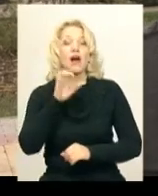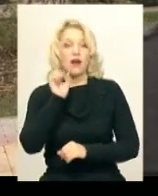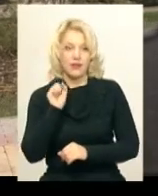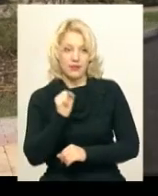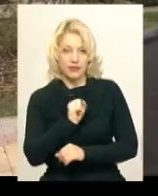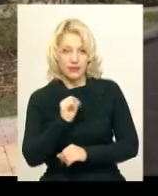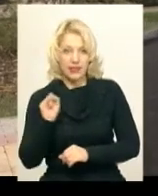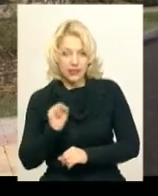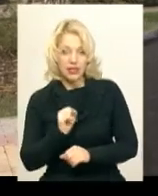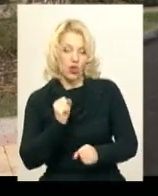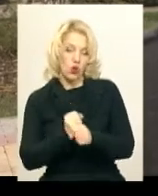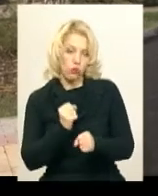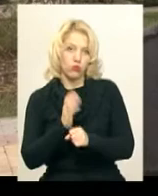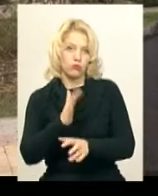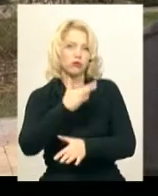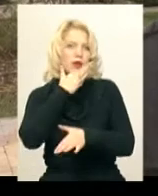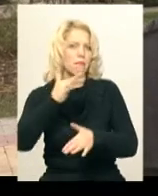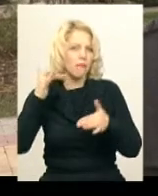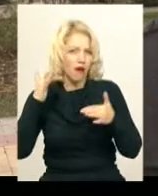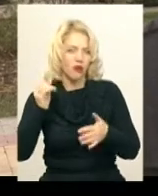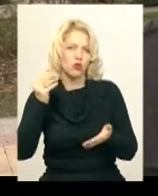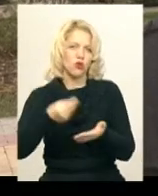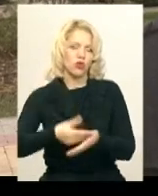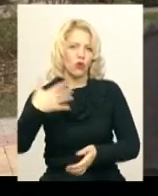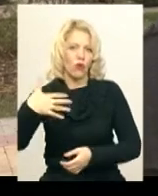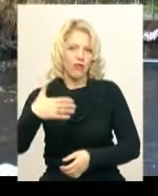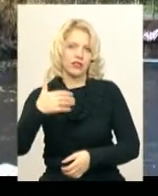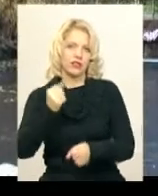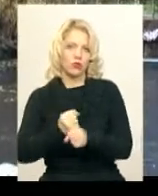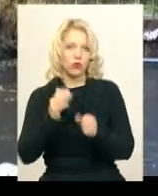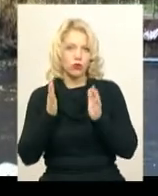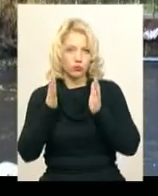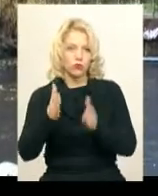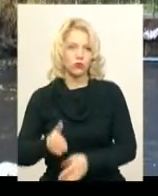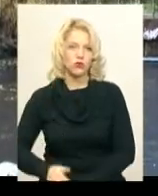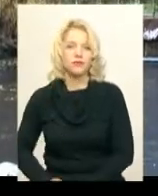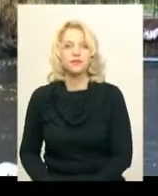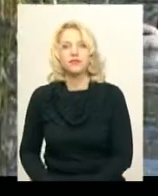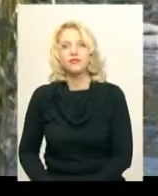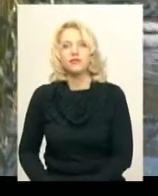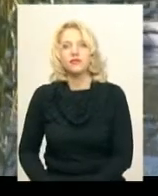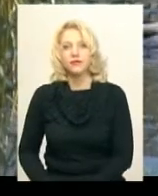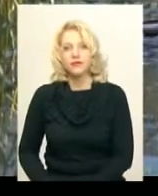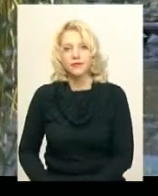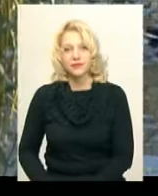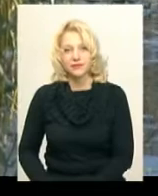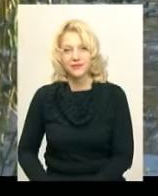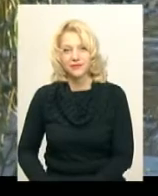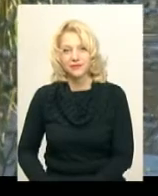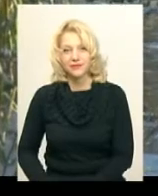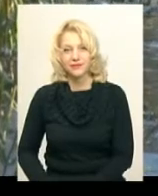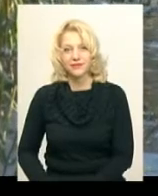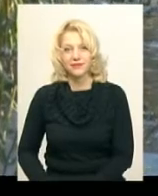роботи доволі таки буде багато. І дороговартісні ті роботи будуть. Наталя Сідова, Дам'ян Цегольник, Віктор Кривий. Новини «Поділя